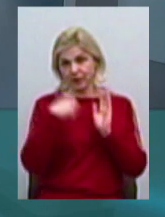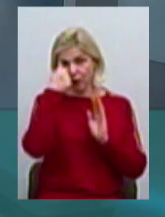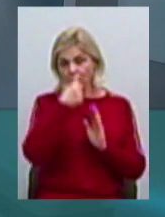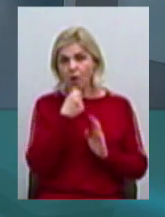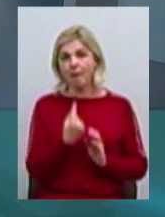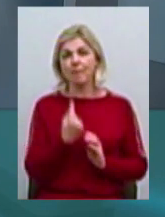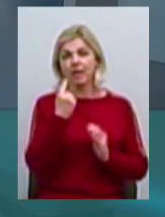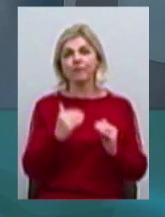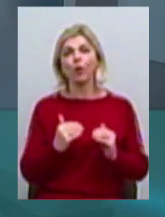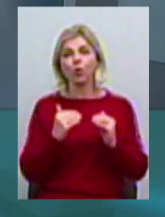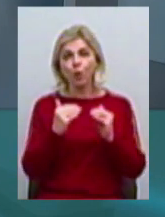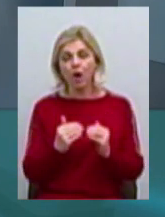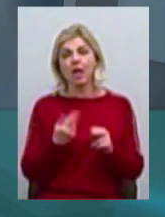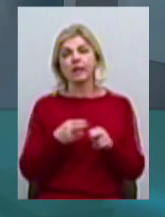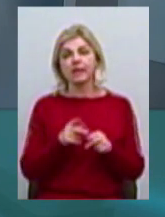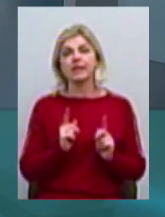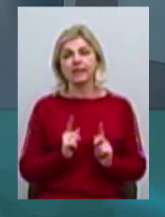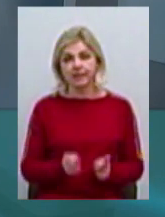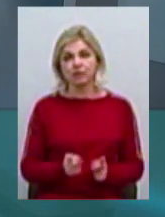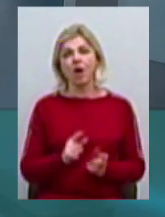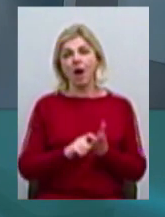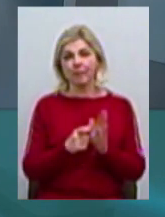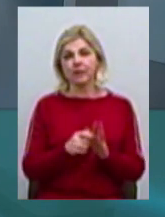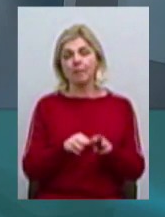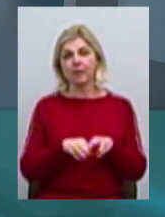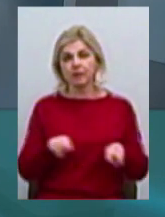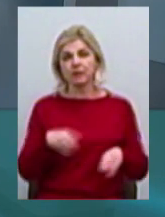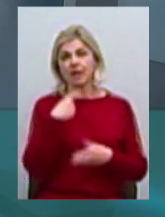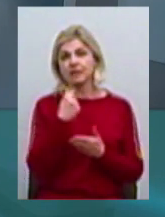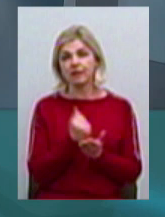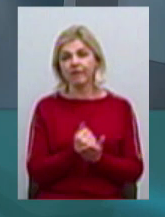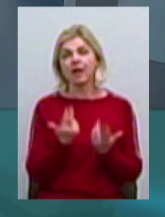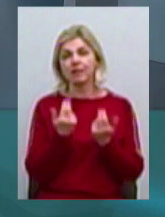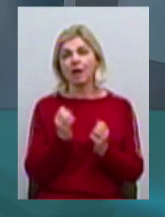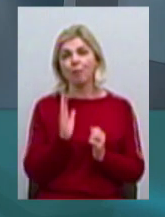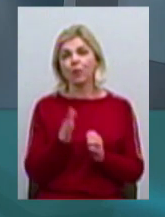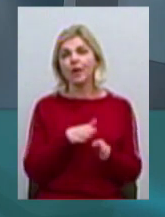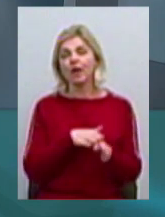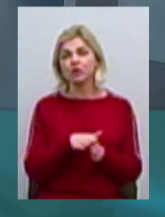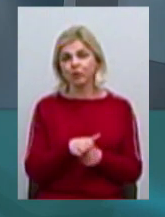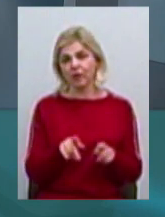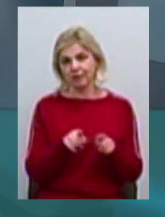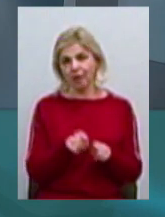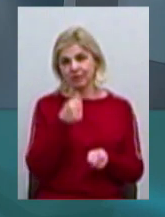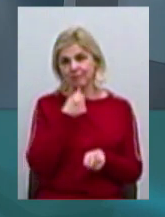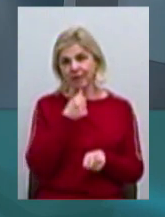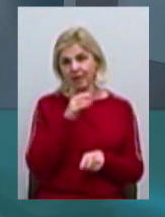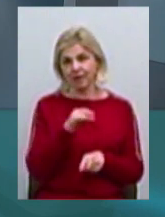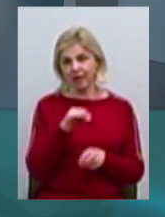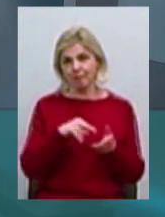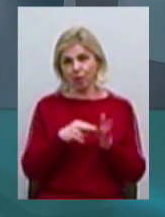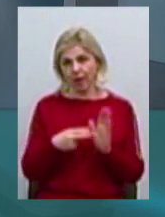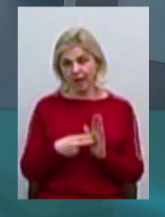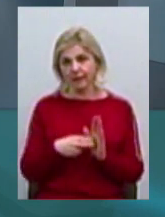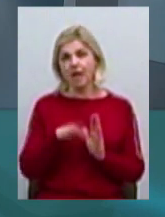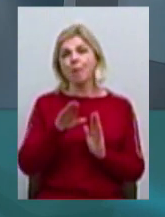перший крок, де вже дійсно Кабінет міністрів затвердив, що так, буде реалізуватися такий експериментальний проєкт. Далі це